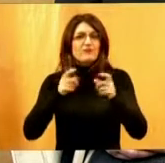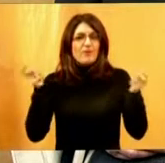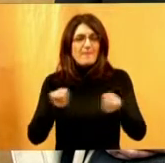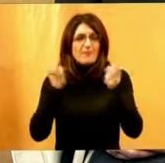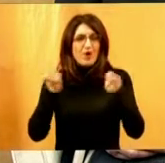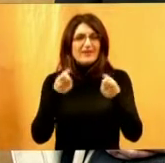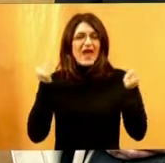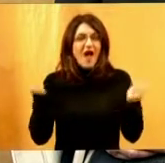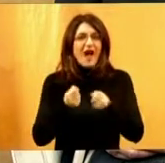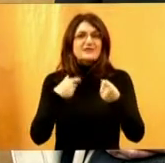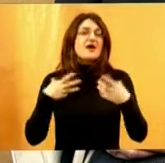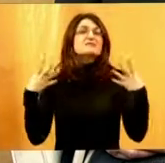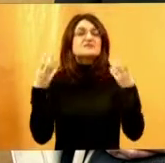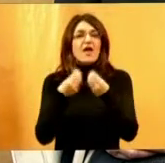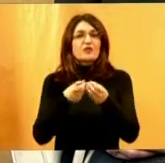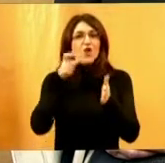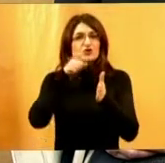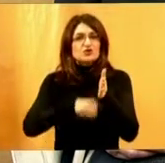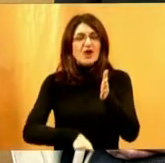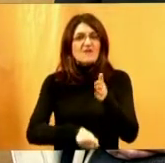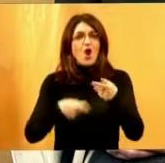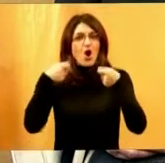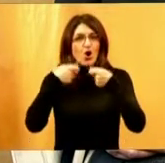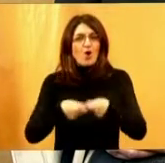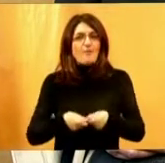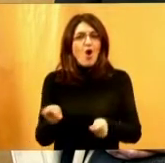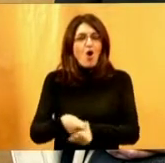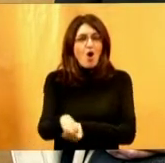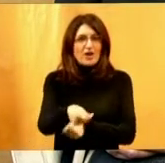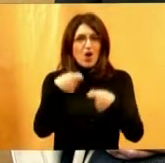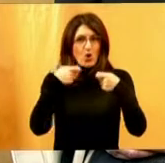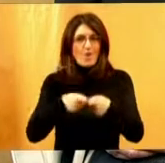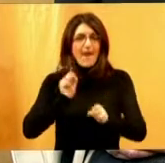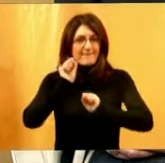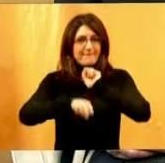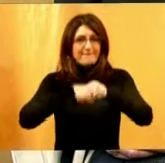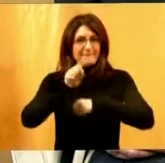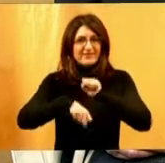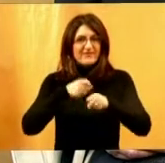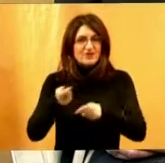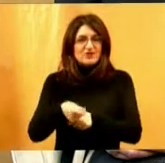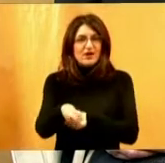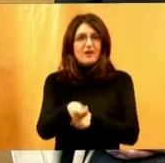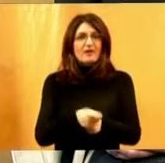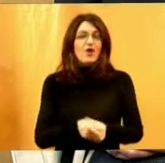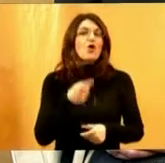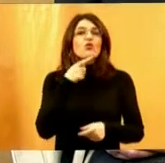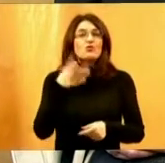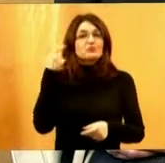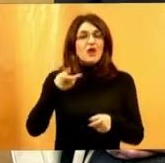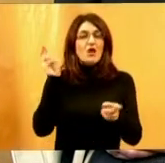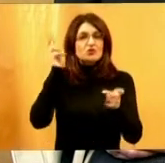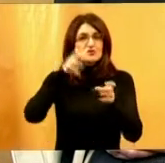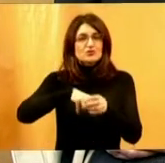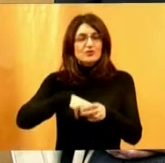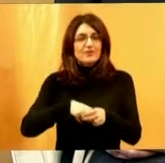akciju zajedno sa članovima kluba, hokejaškog kluba Medveščak, koji su sudjelovali